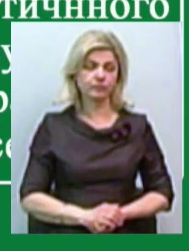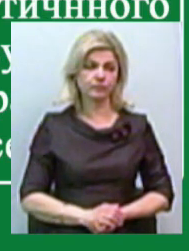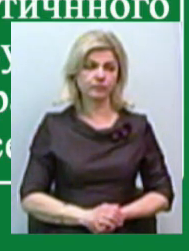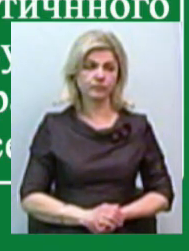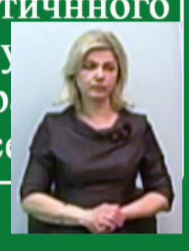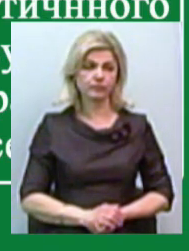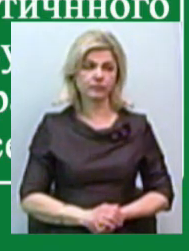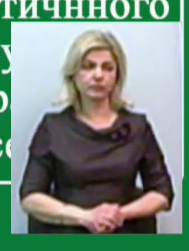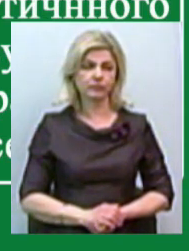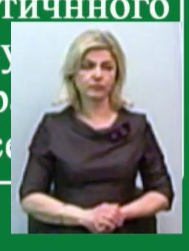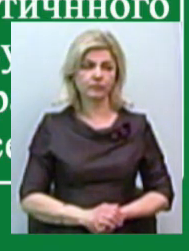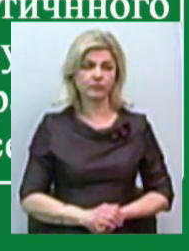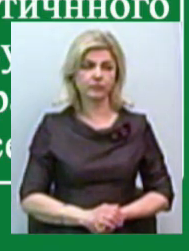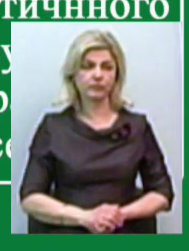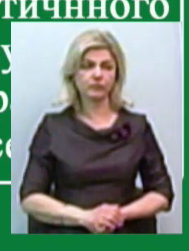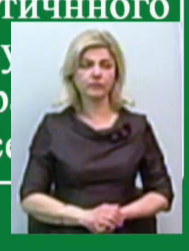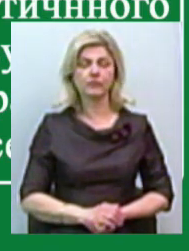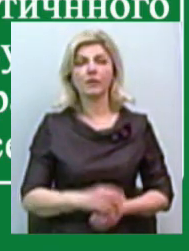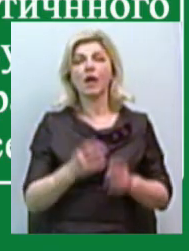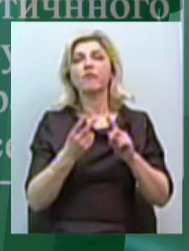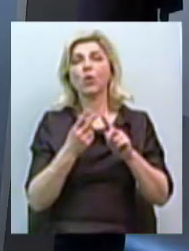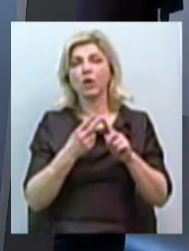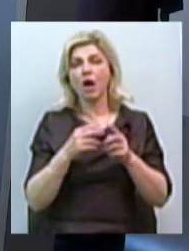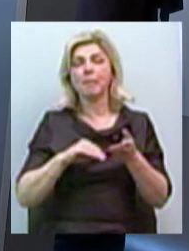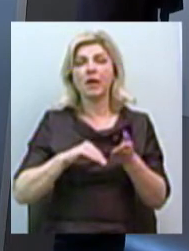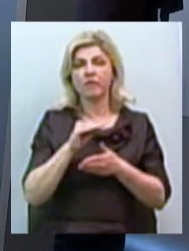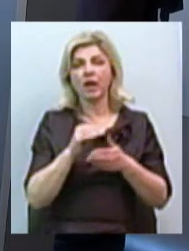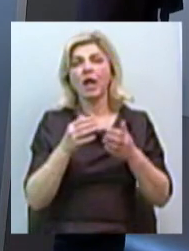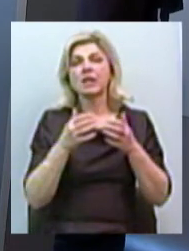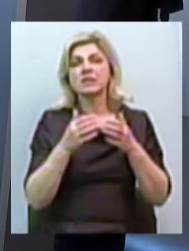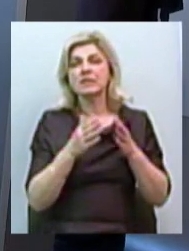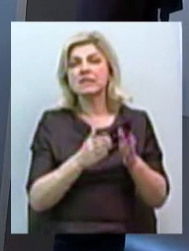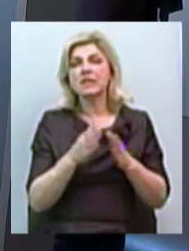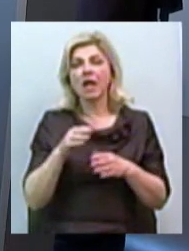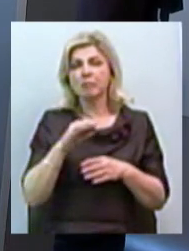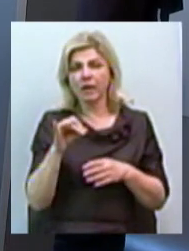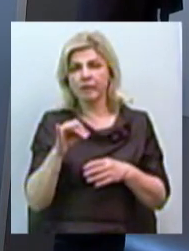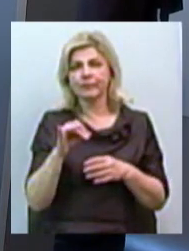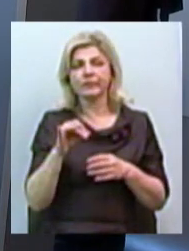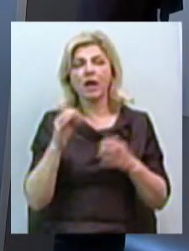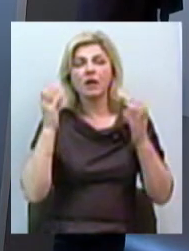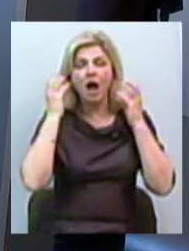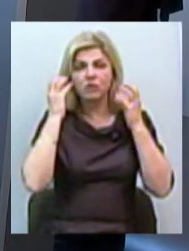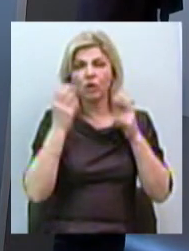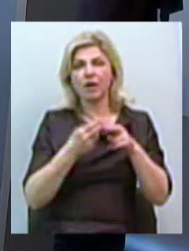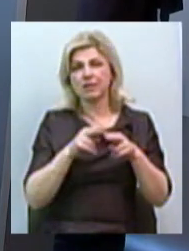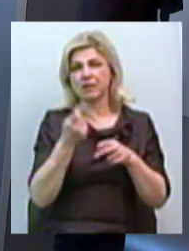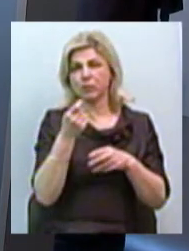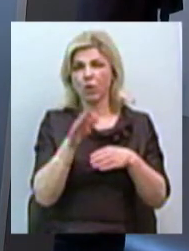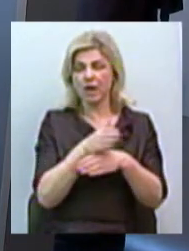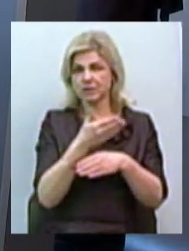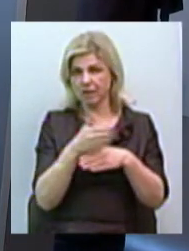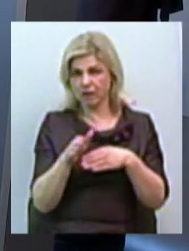радиотерапевтического комплекса для брахиотерапии. Здесь немножко распределяно. Это был один проект, который...